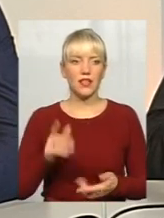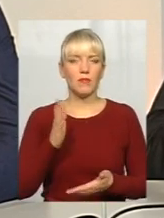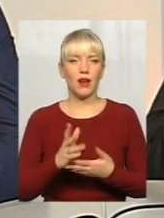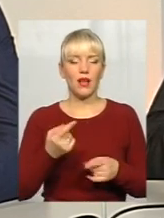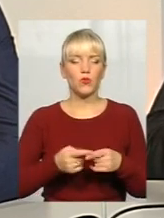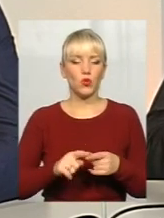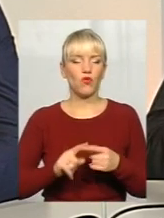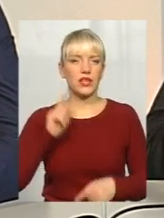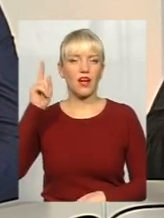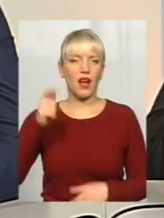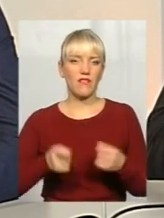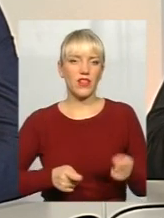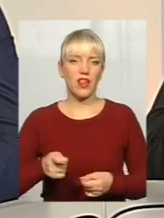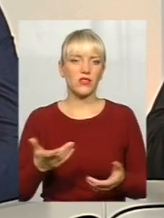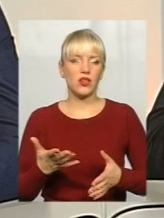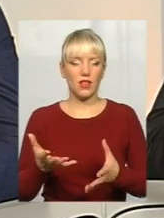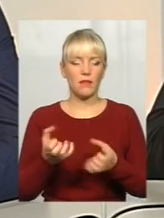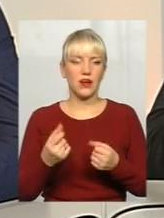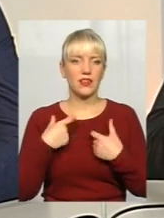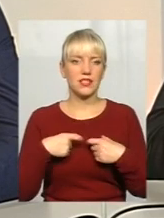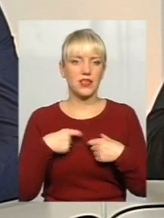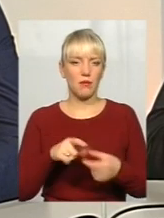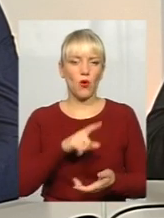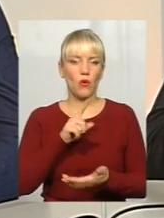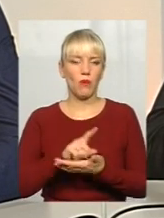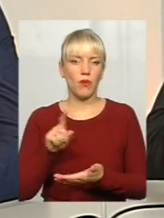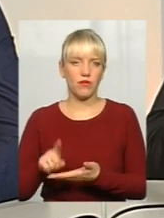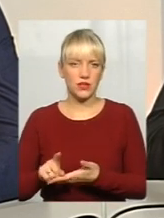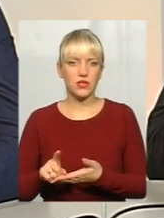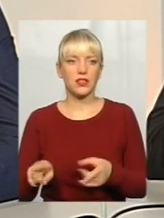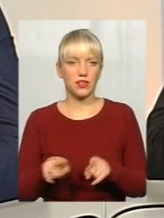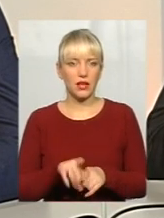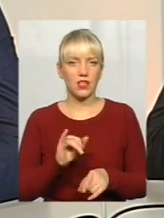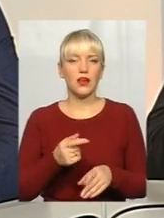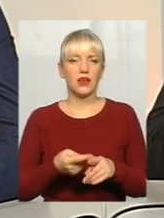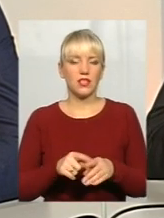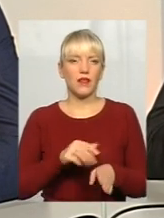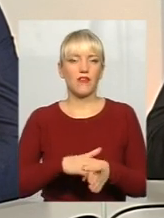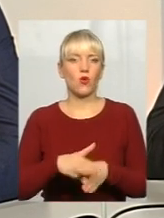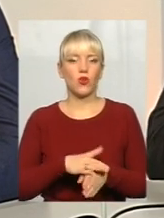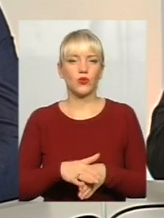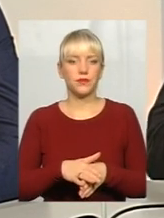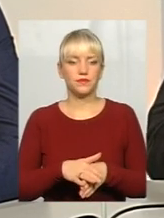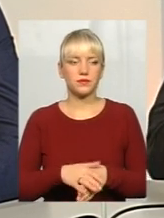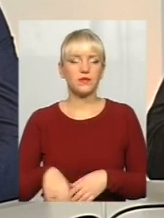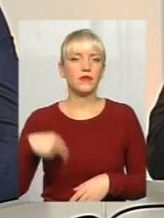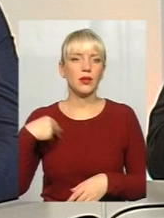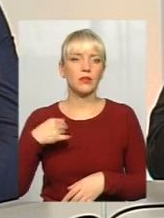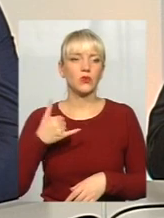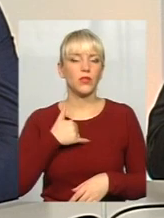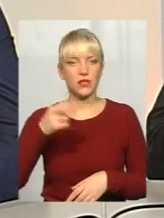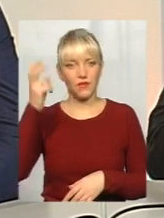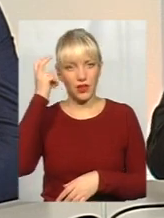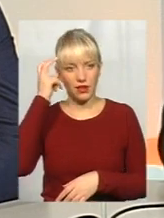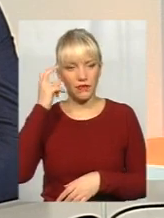вертикаль влади, яка бере на себе певні обов'язки, так? І їх виконує. Президент у нас в Києві.